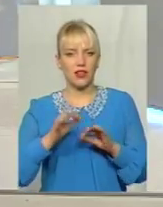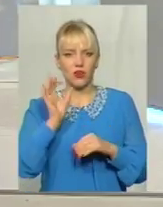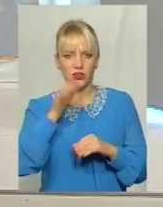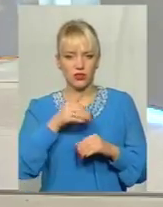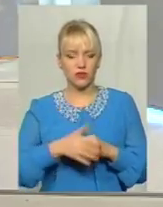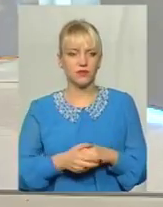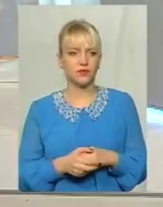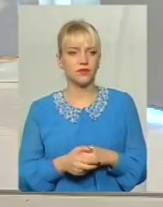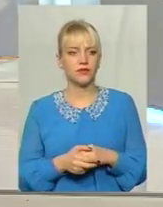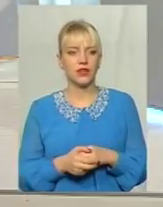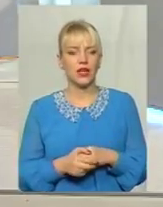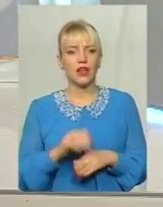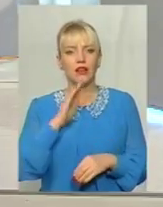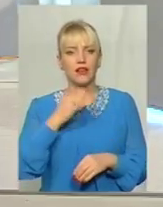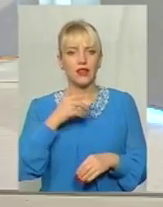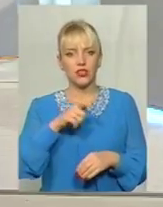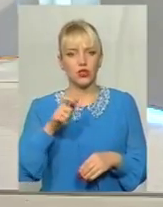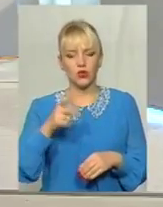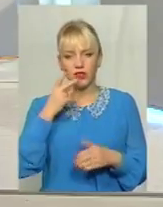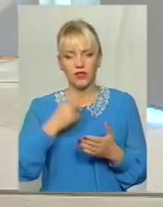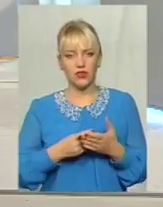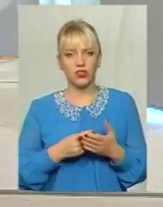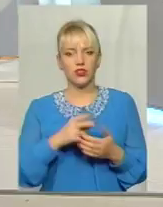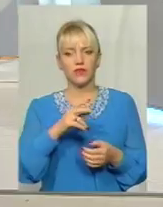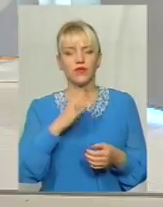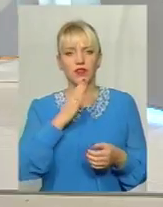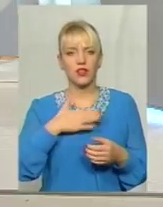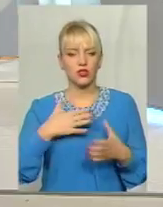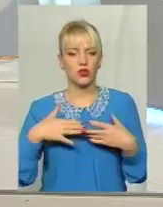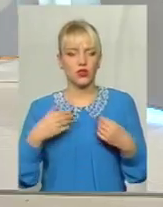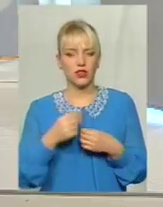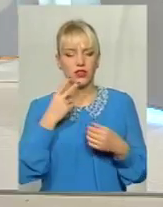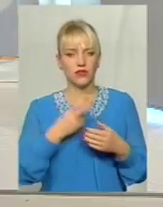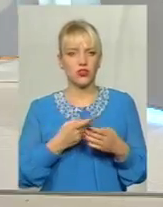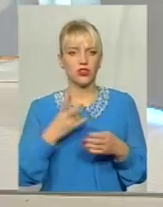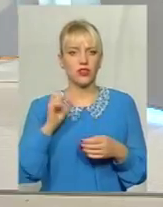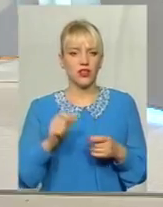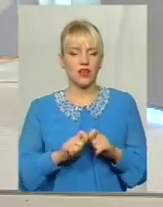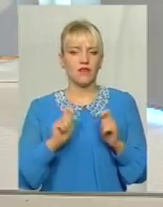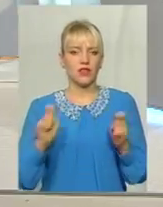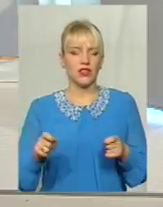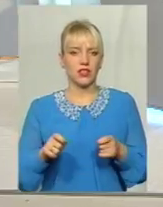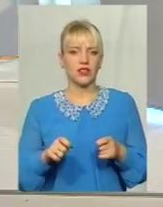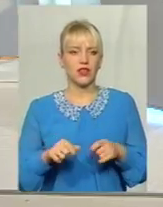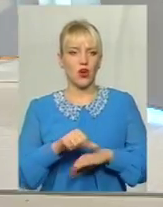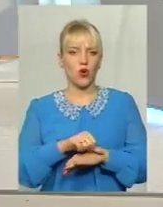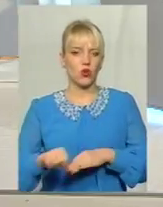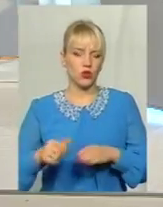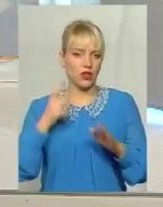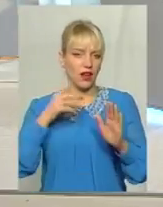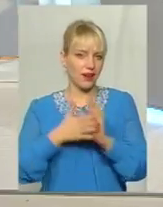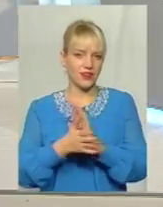наші люди, дивлячись, наші родини, дивлячись на ті відкриті кордони, крізь них,